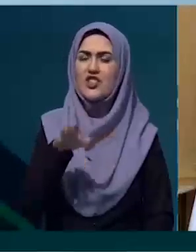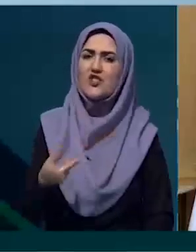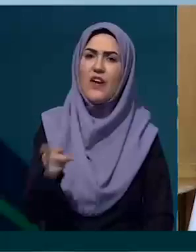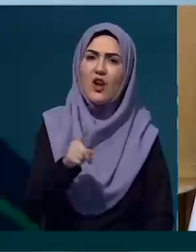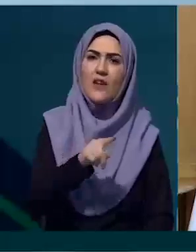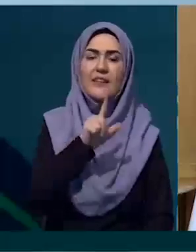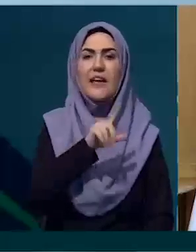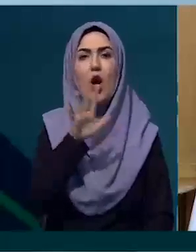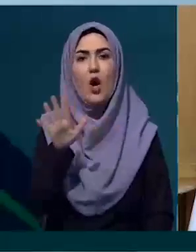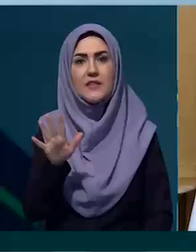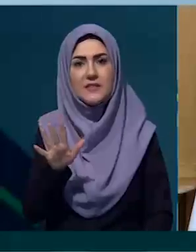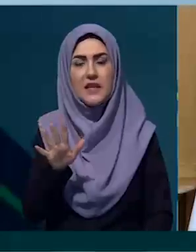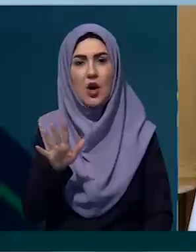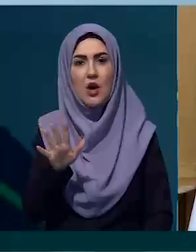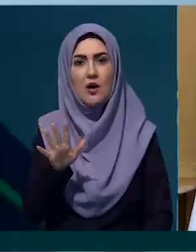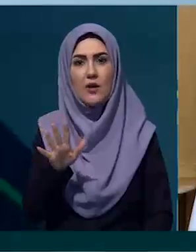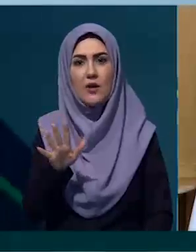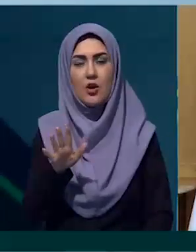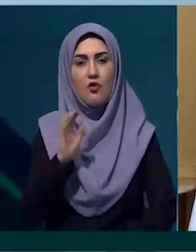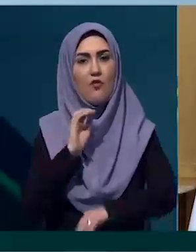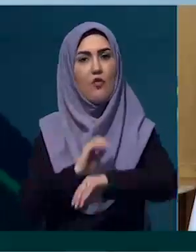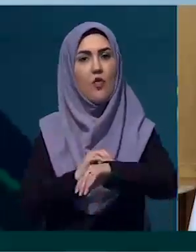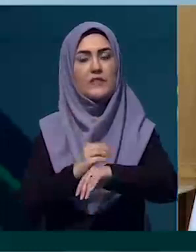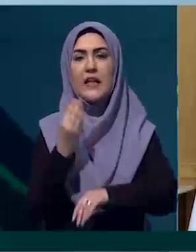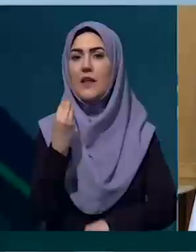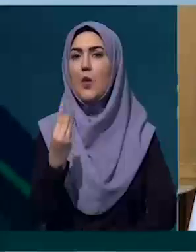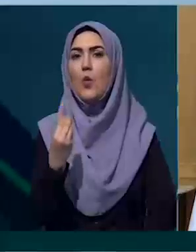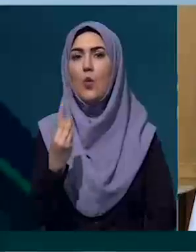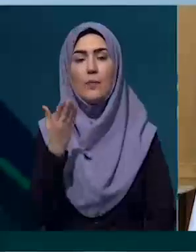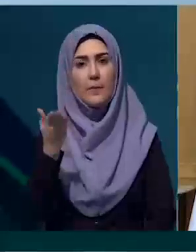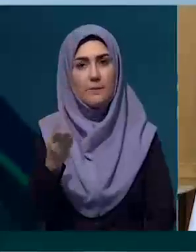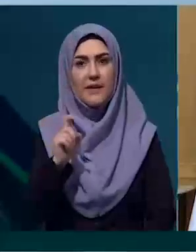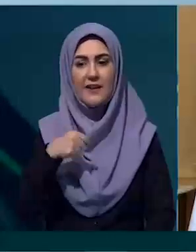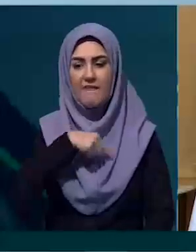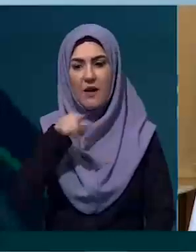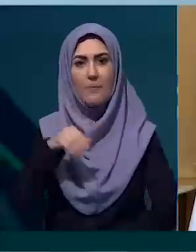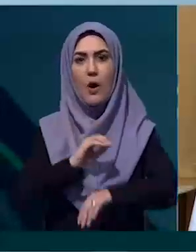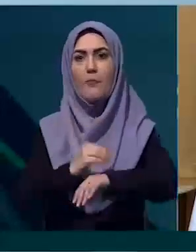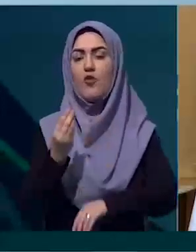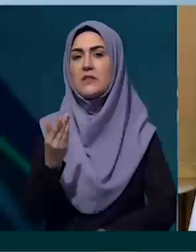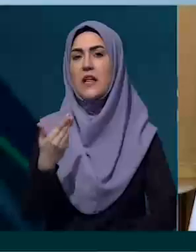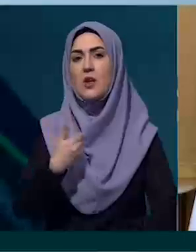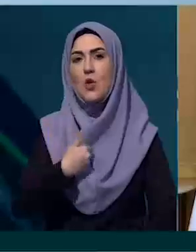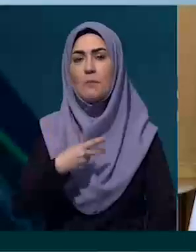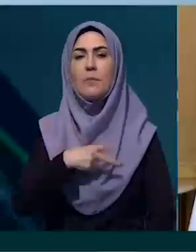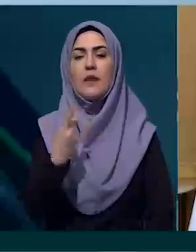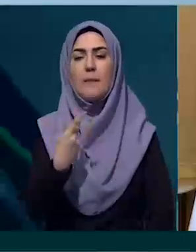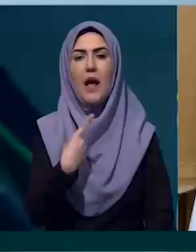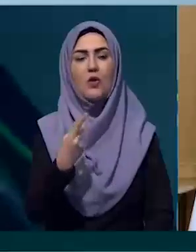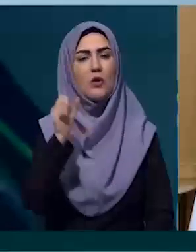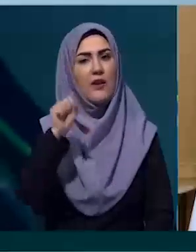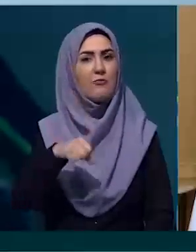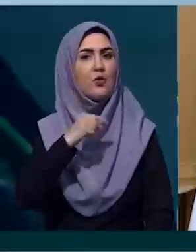آسیایی یک فرصت باشه هم برای ما و این همکاری های